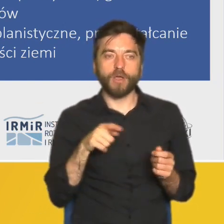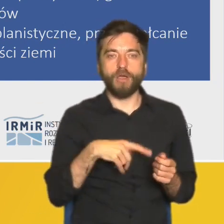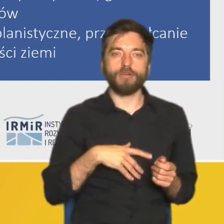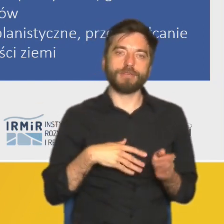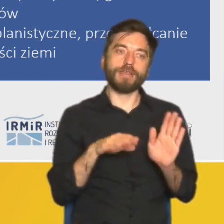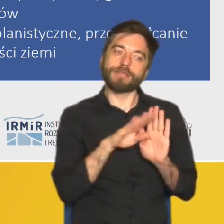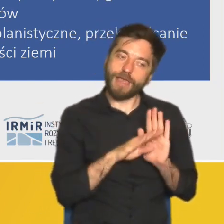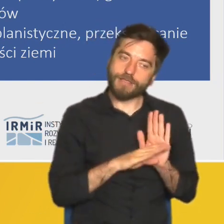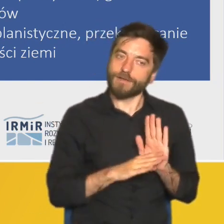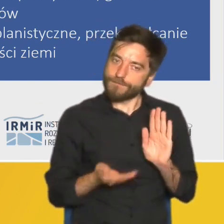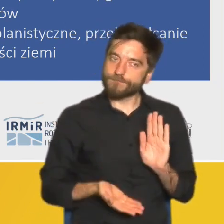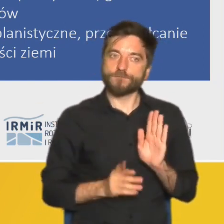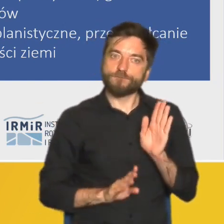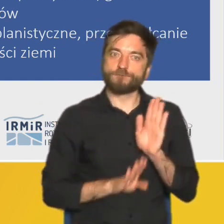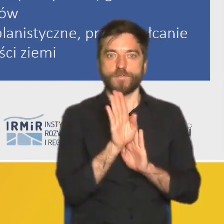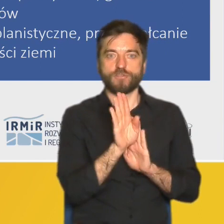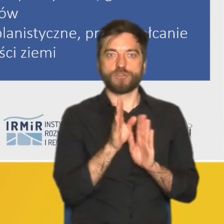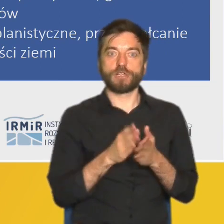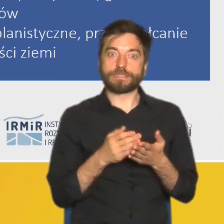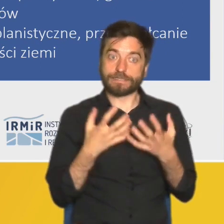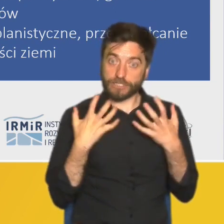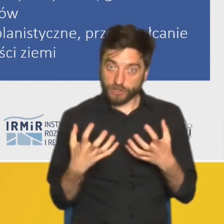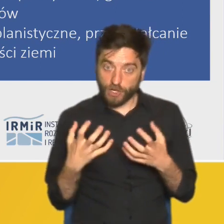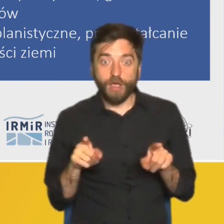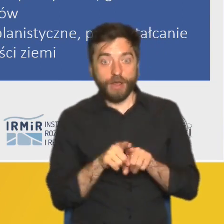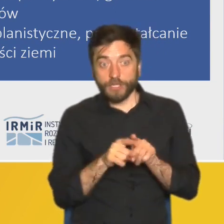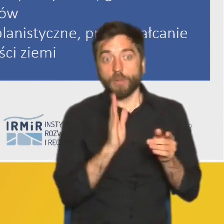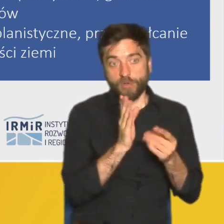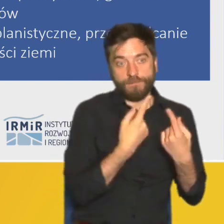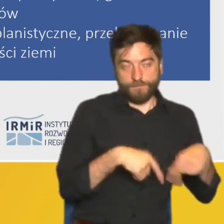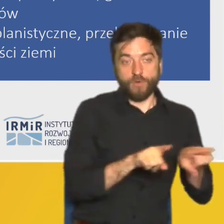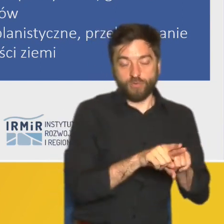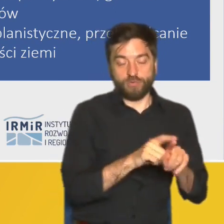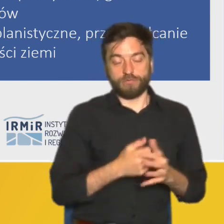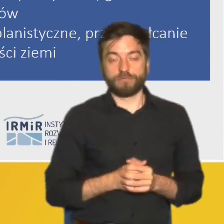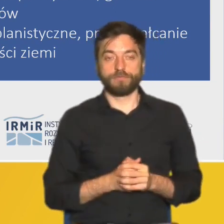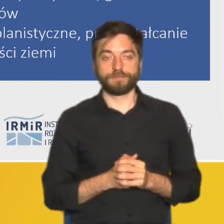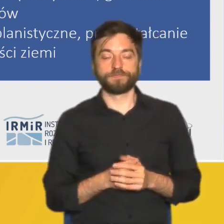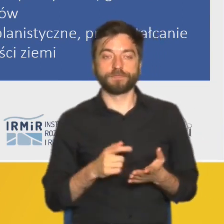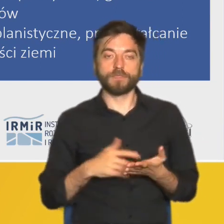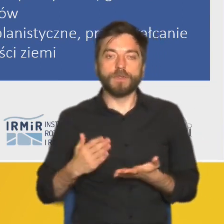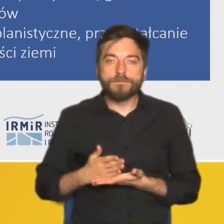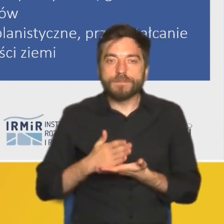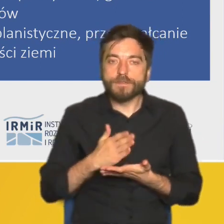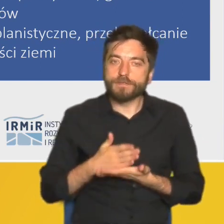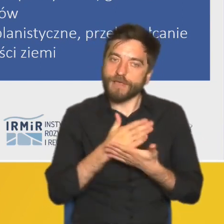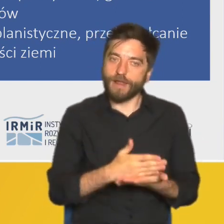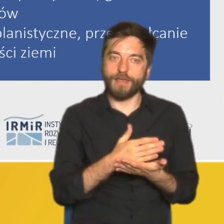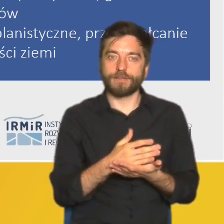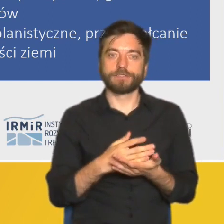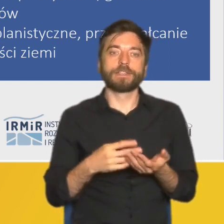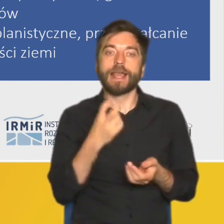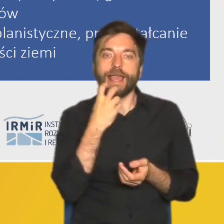standardy, których się domagają, ale też pomagają je zrealizować, np. wspierając transformację energetyczną, czy